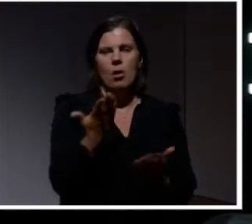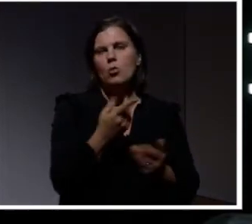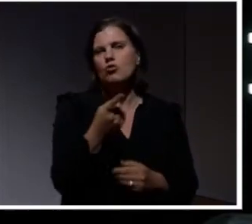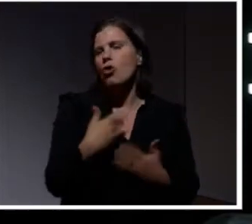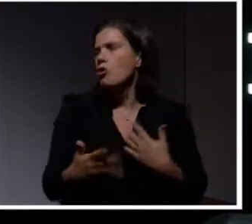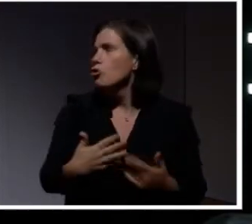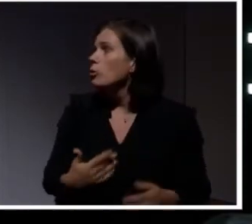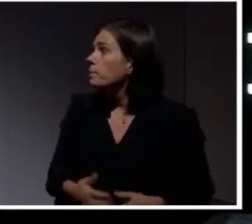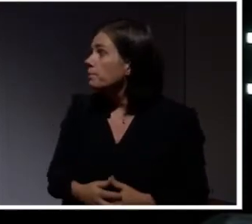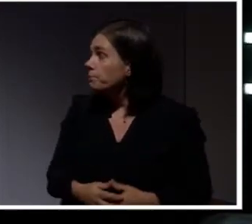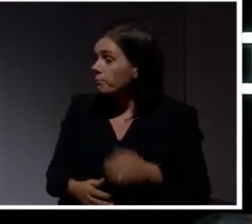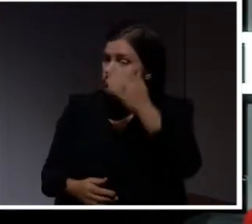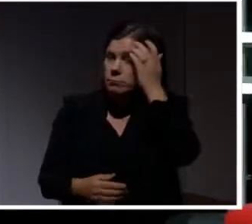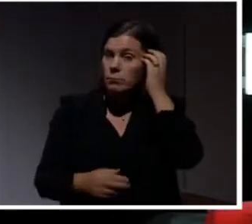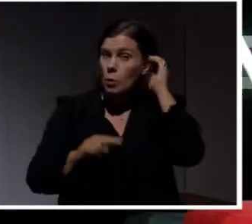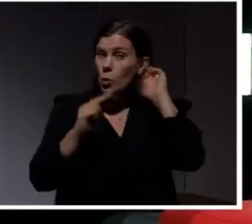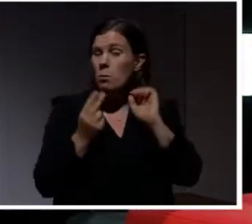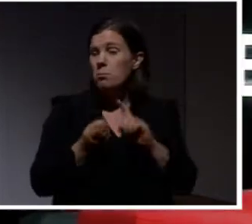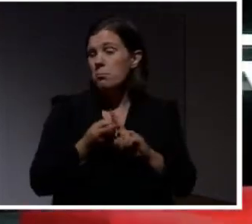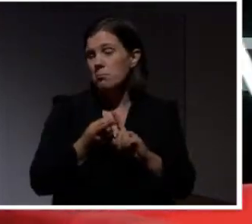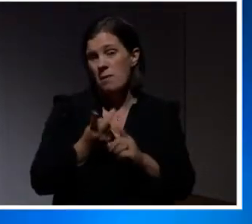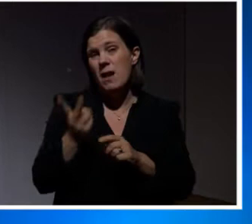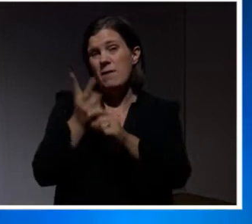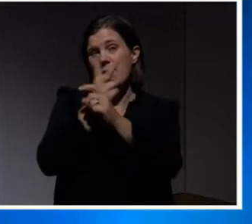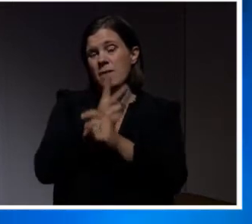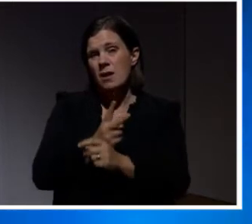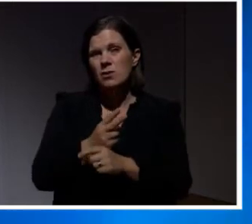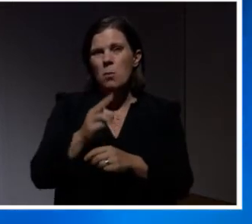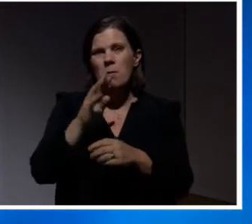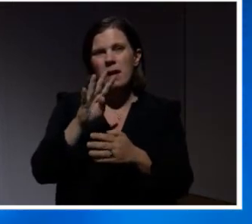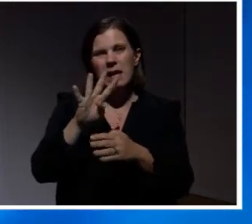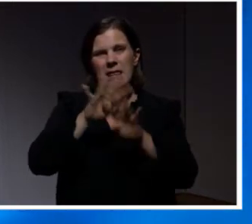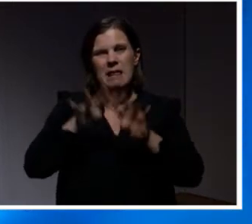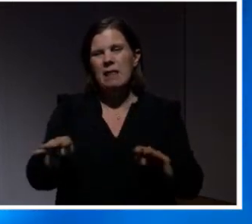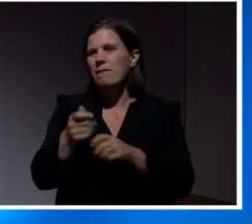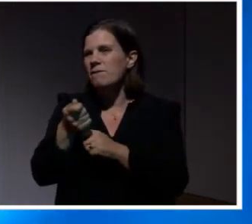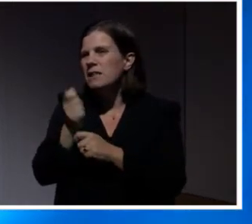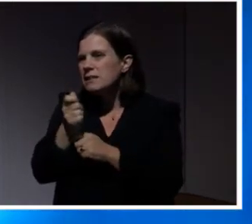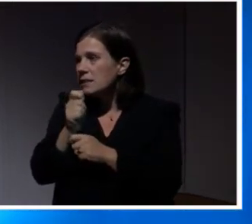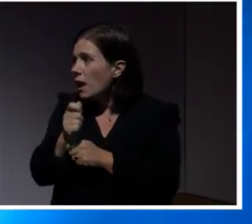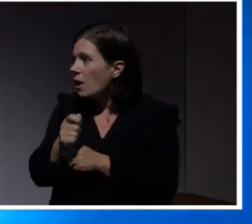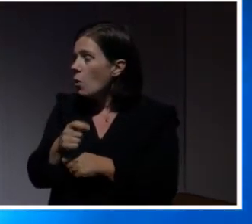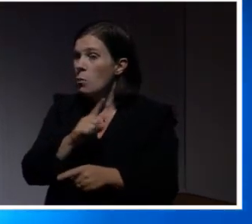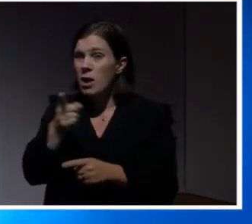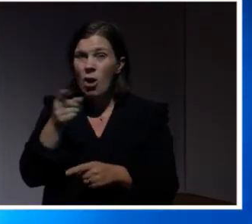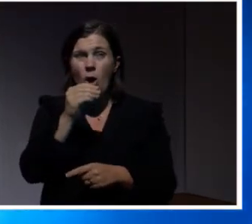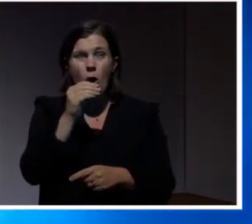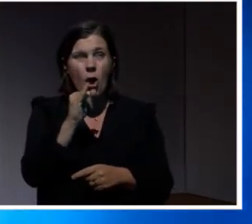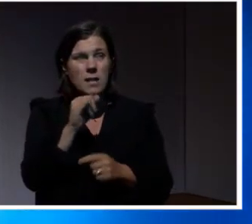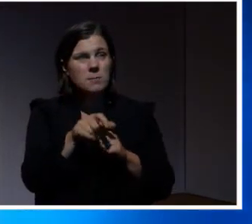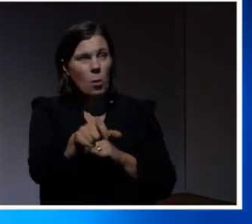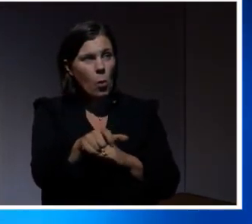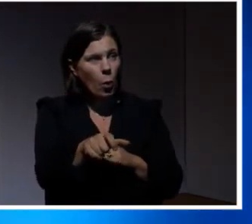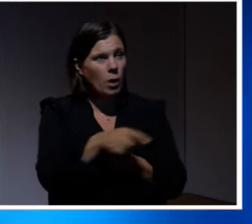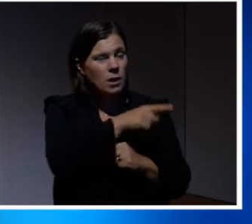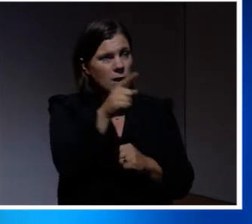Och sen har det blivit värre. Vi pratar nätfiske. Och ni som har varit på något AI-spår kanske under någon gång i ett